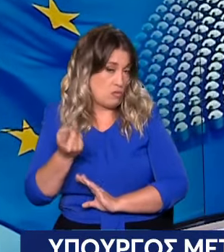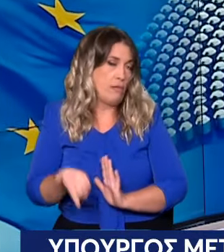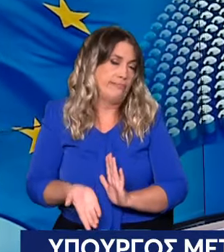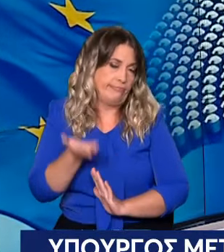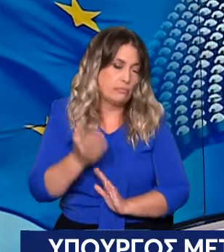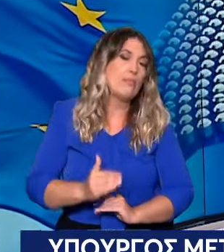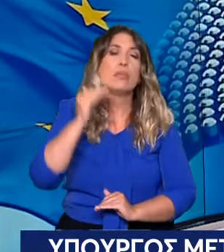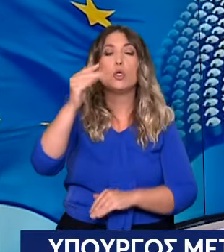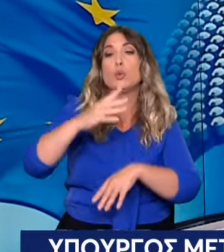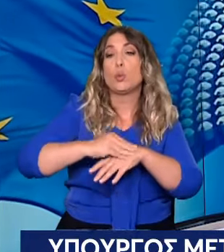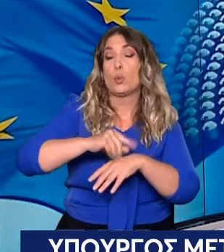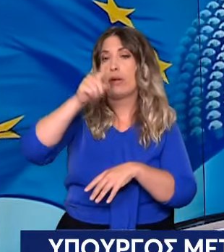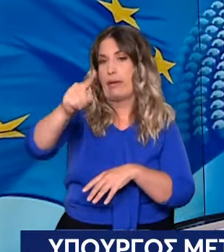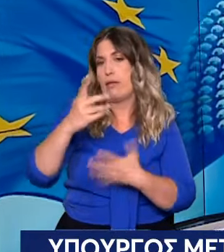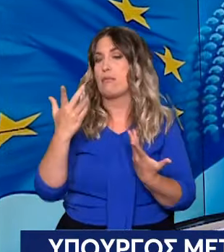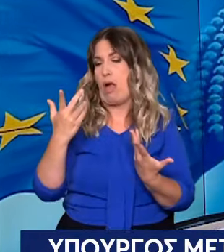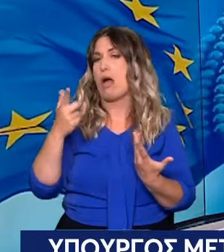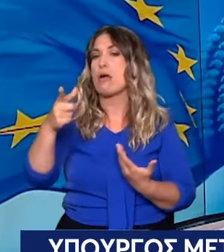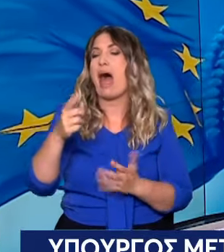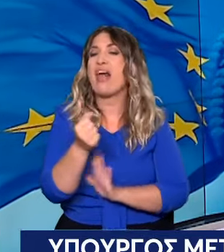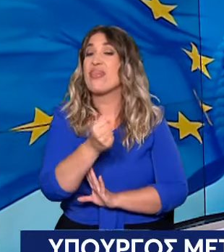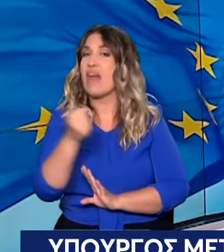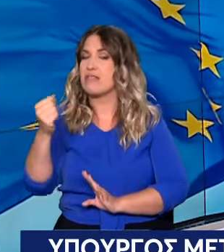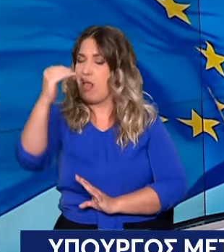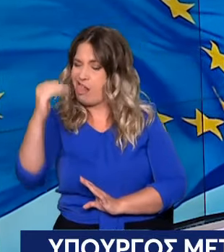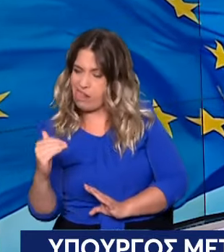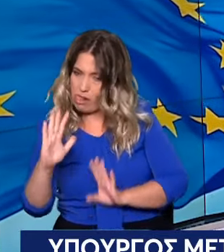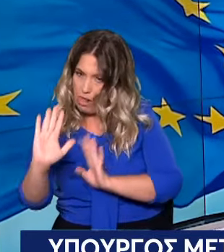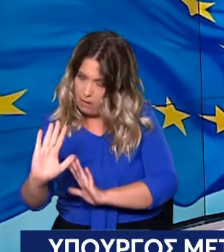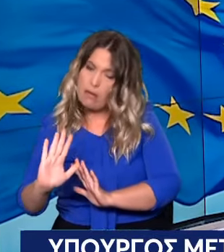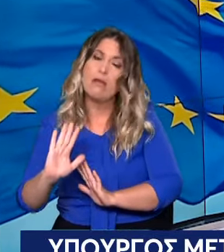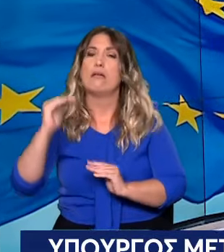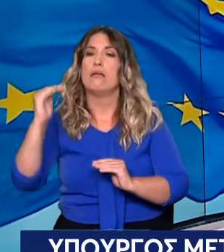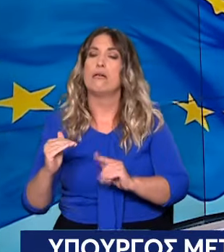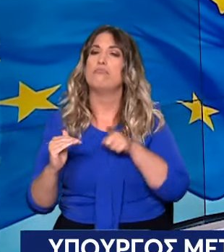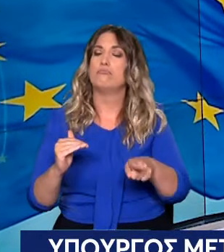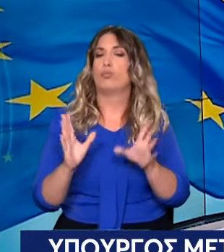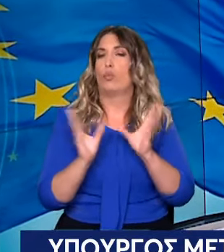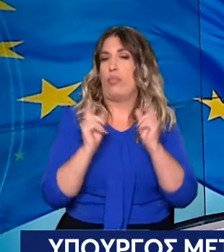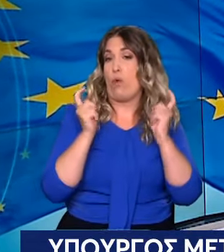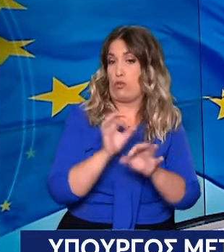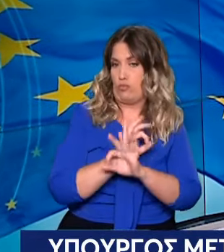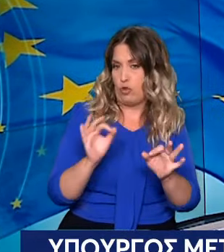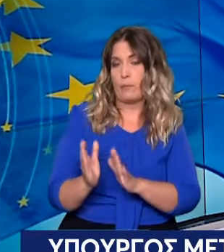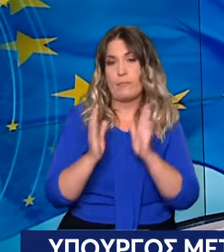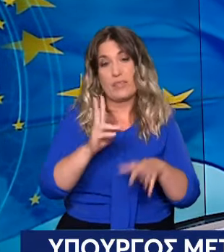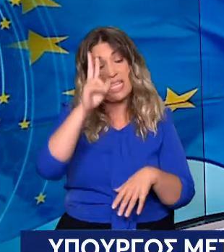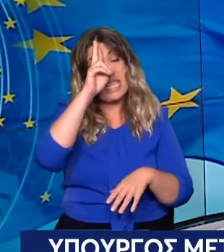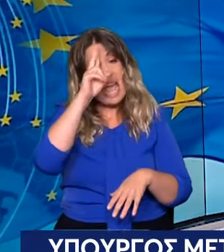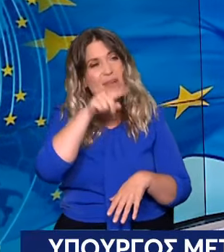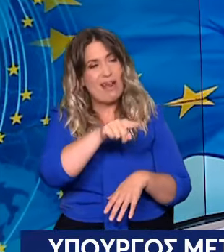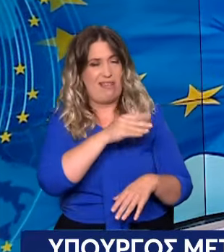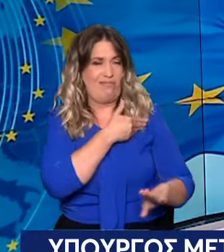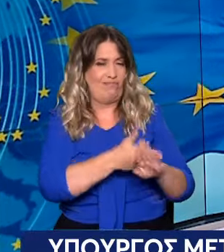προφανώς η ΑΕΒΔ η αλτερνατίβα, στην Γερμανία το υπογραμμίζω αυτό στην Γερμανία με όλο το βαρύ παρελθόν της,